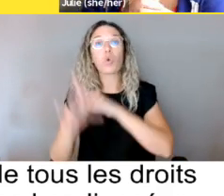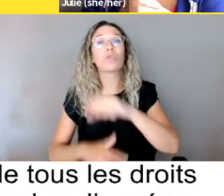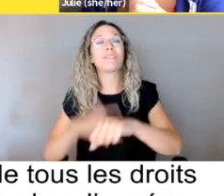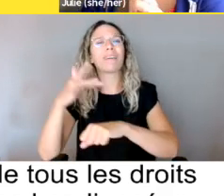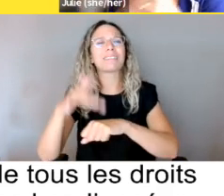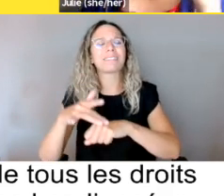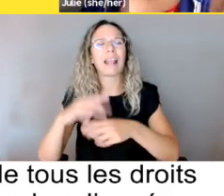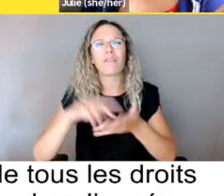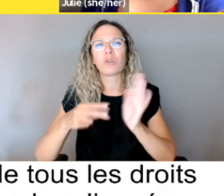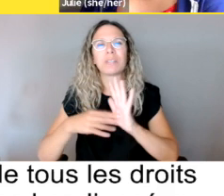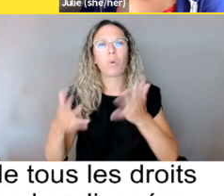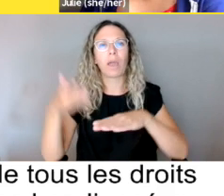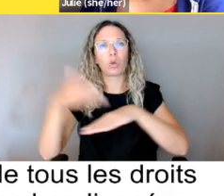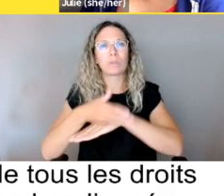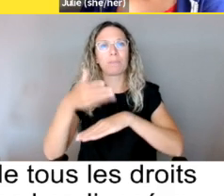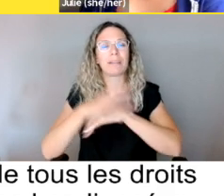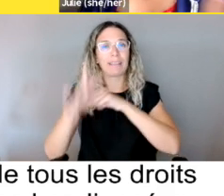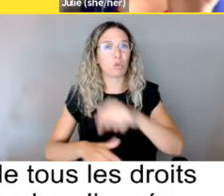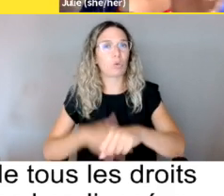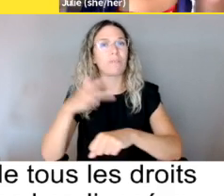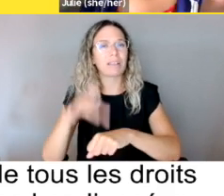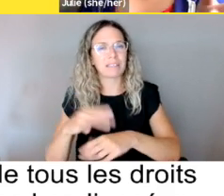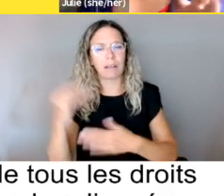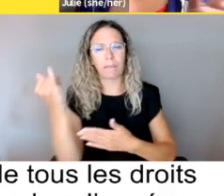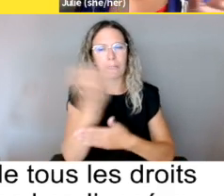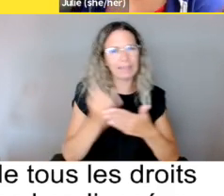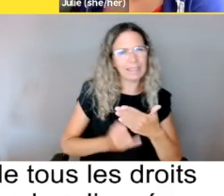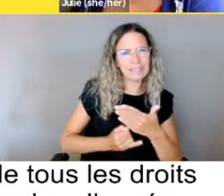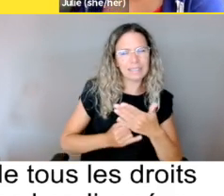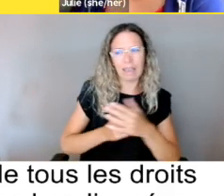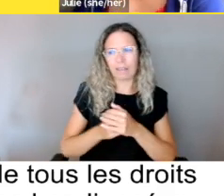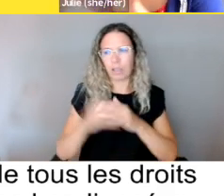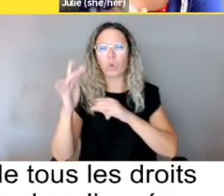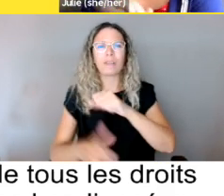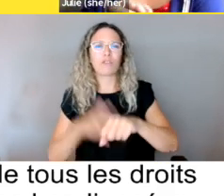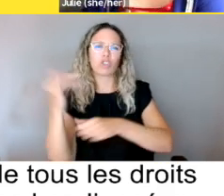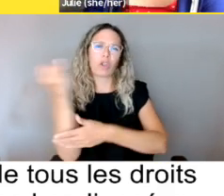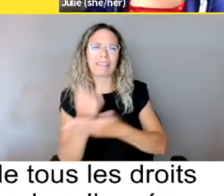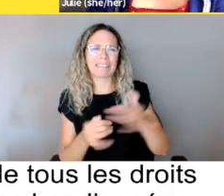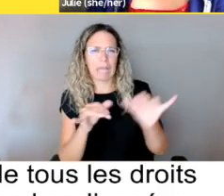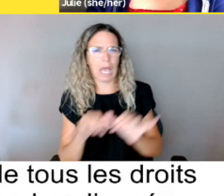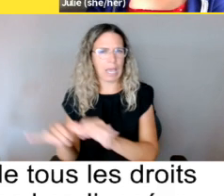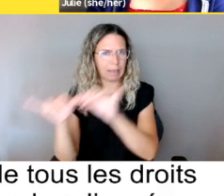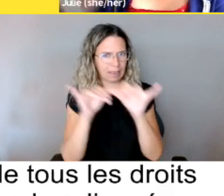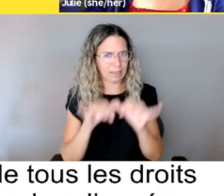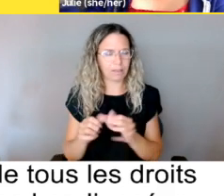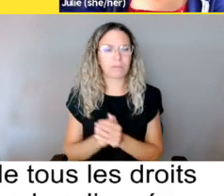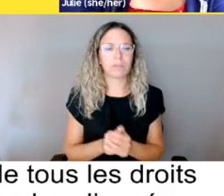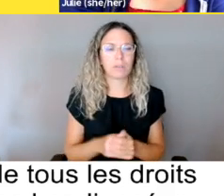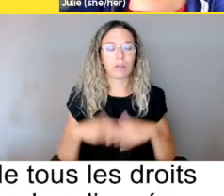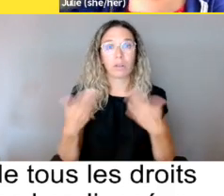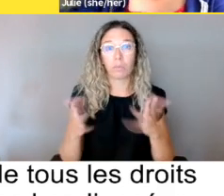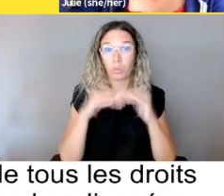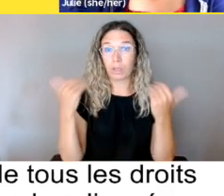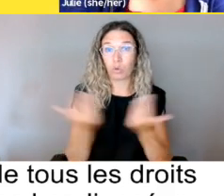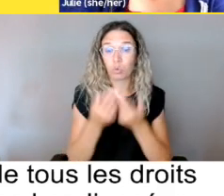aussi l'accessibilité universelle, le design, l'universal design, si on veut. Et donc là,